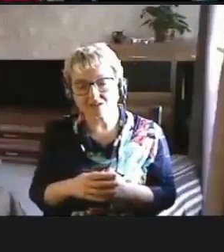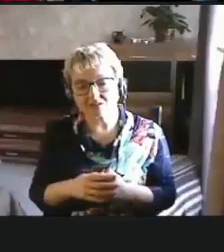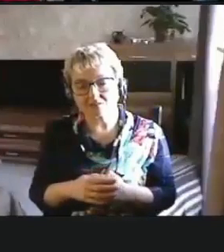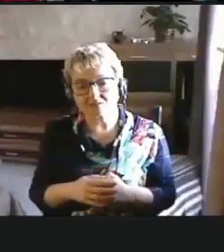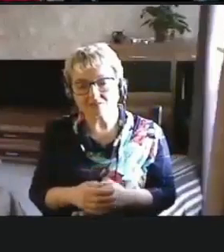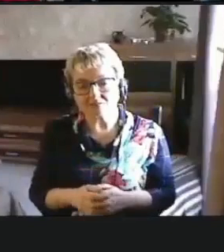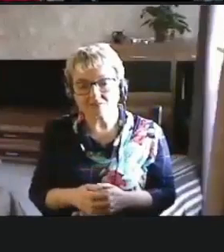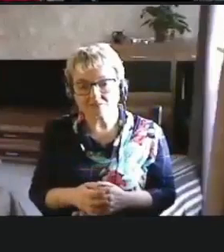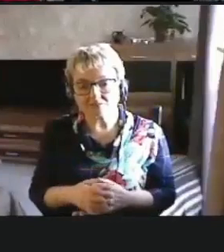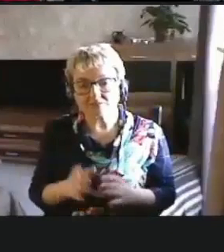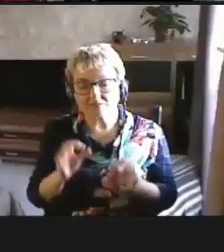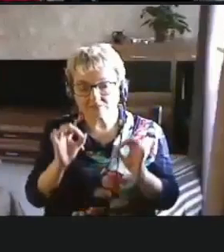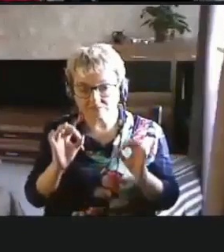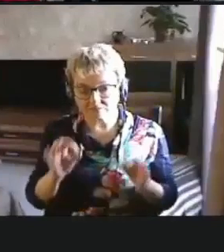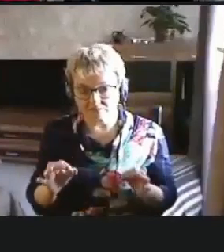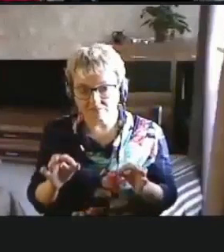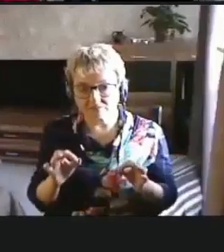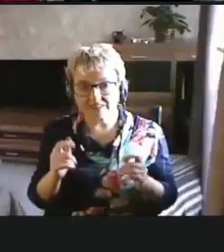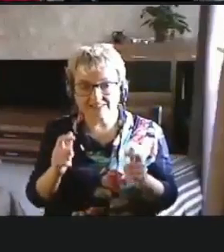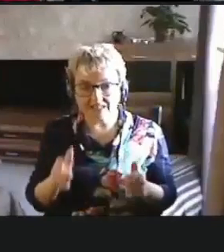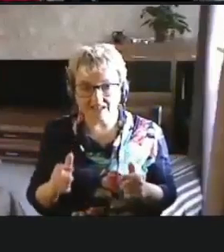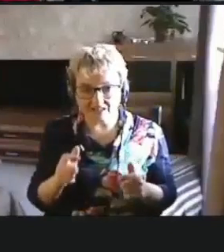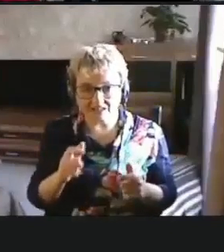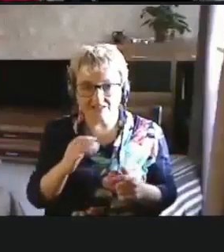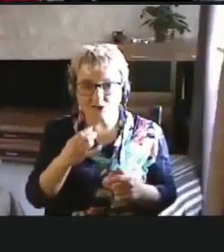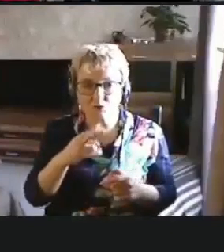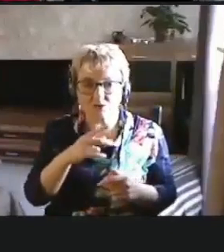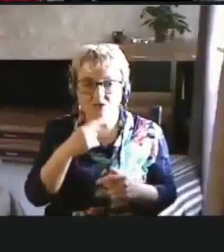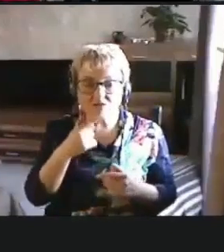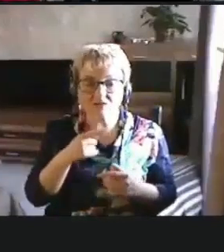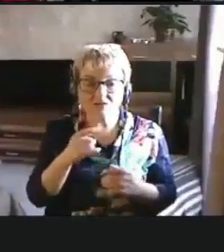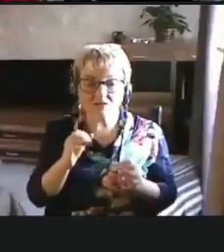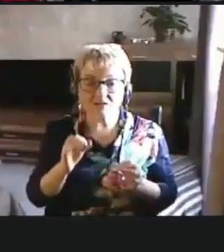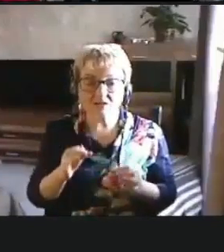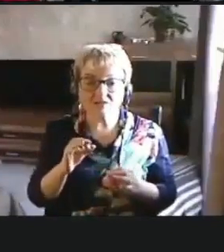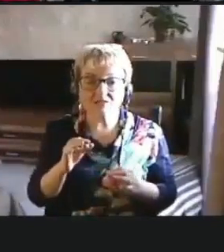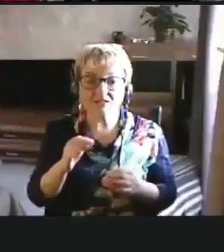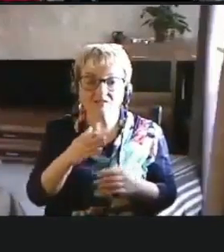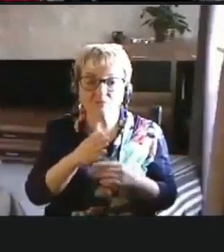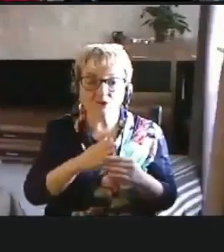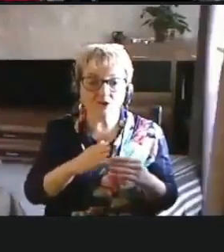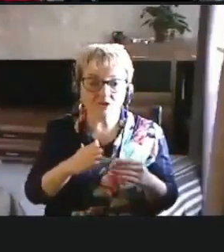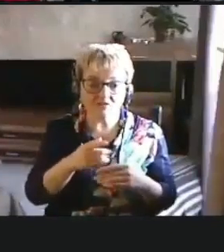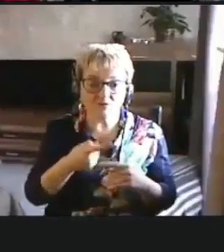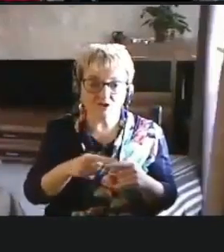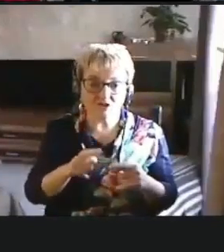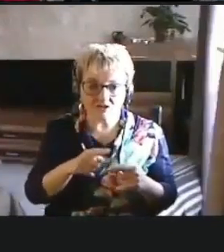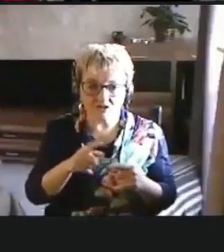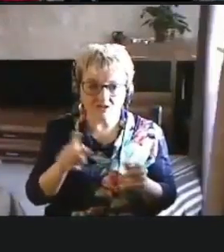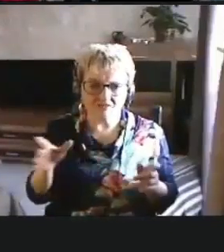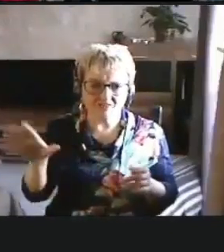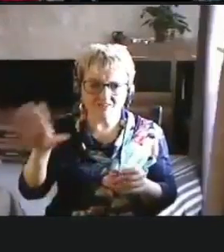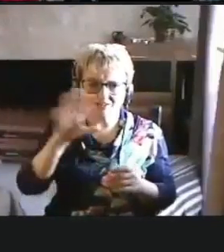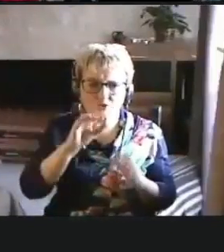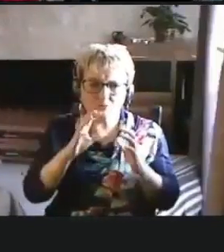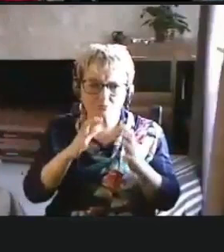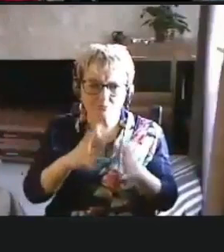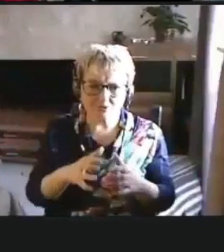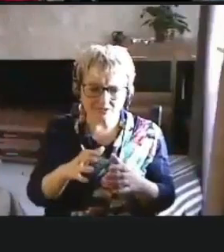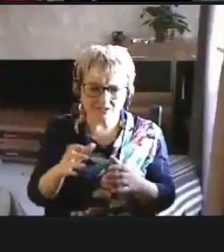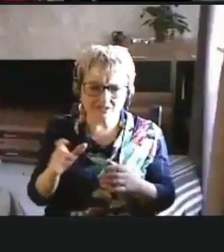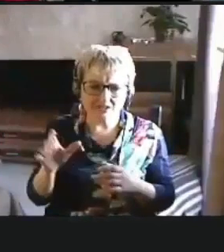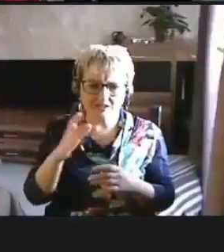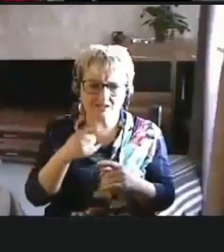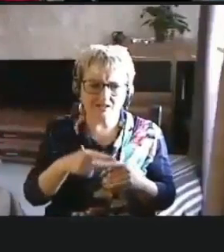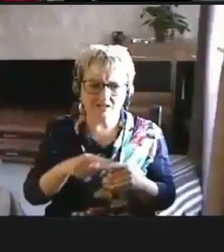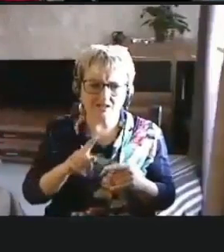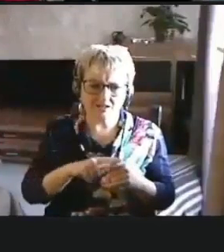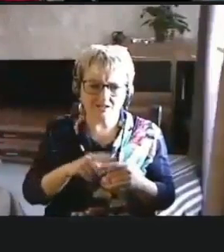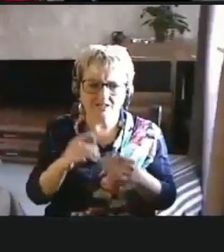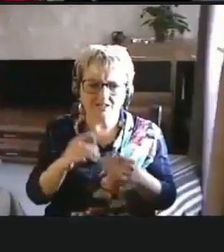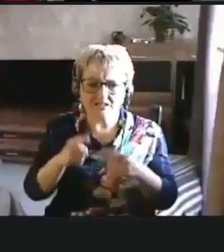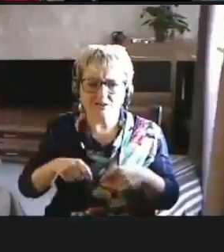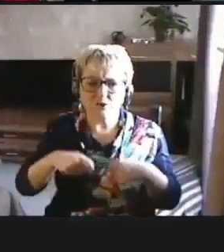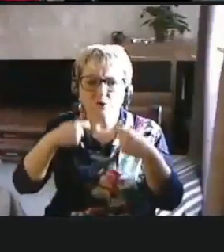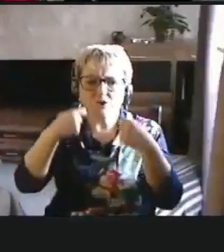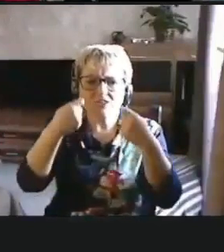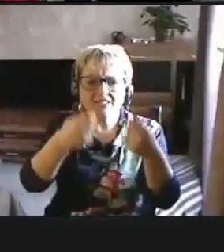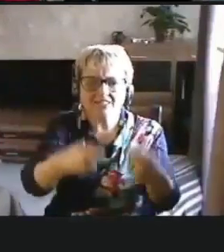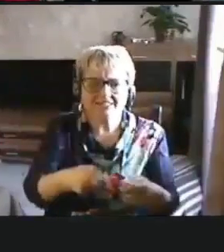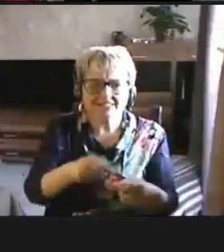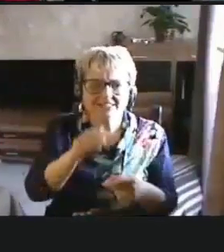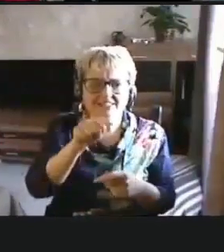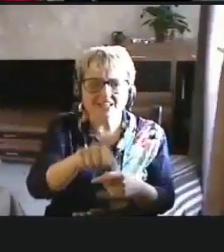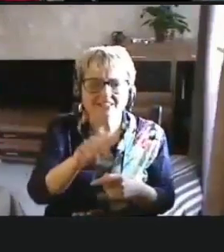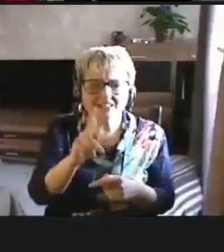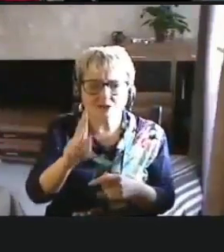Да, совершенно согласна. Это большой кусок нашей работы во всем мире. Это, собственно, донести до